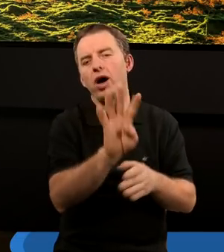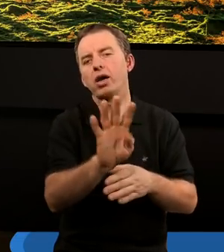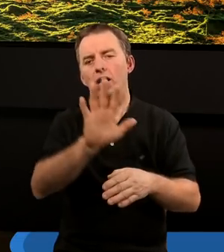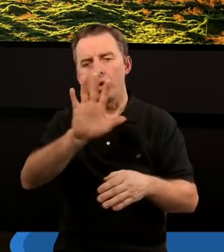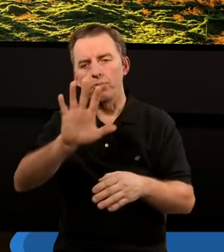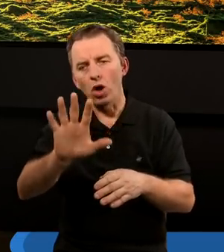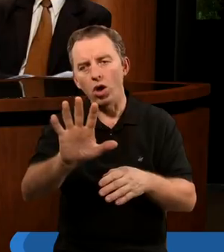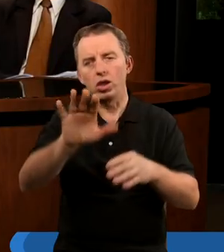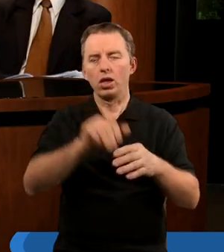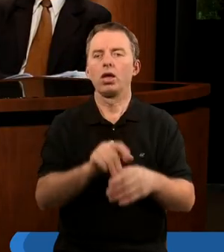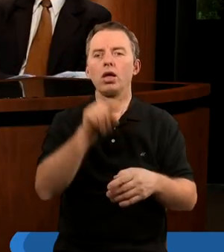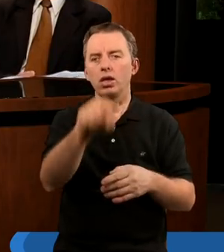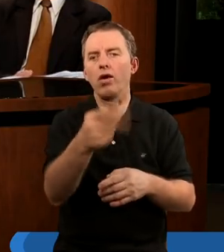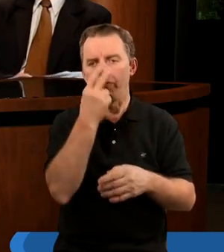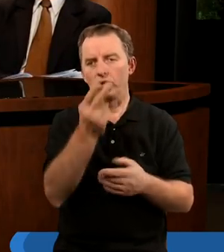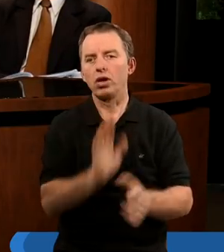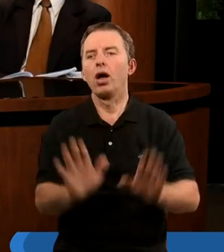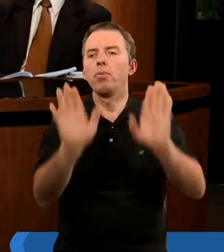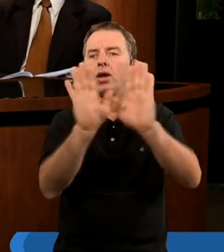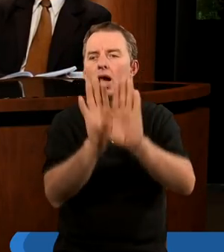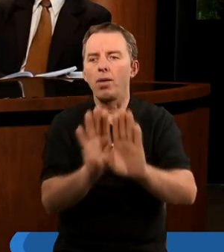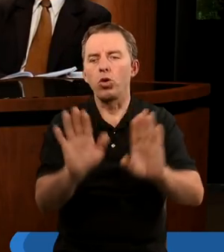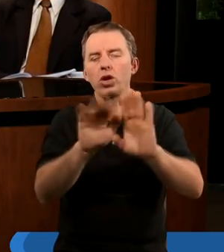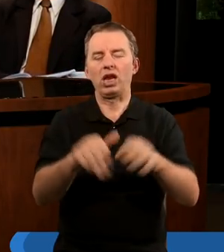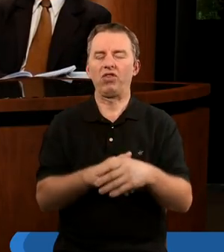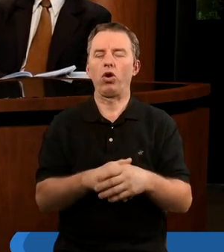piątym. Tam w niebie widzimy nabożeństwo.